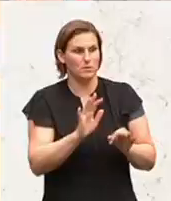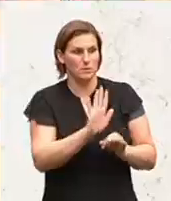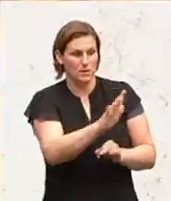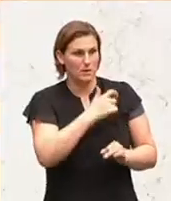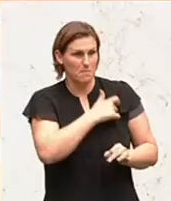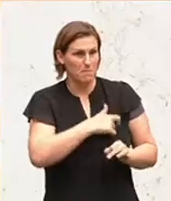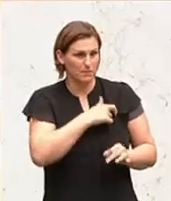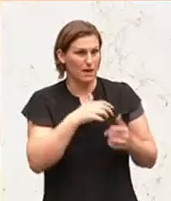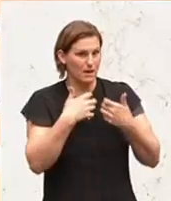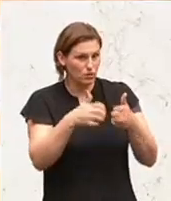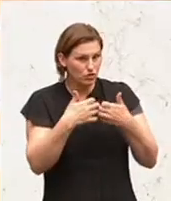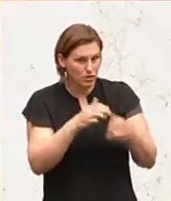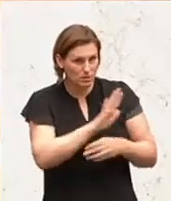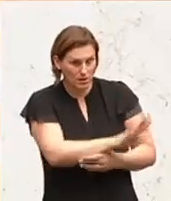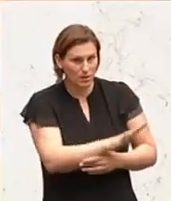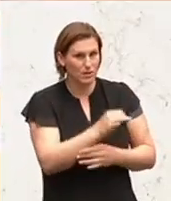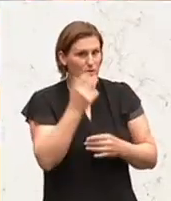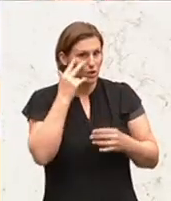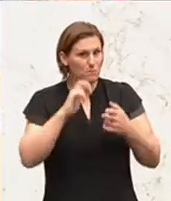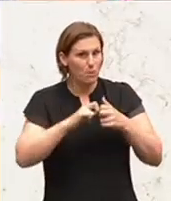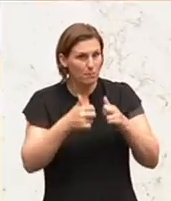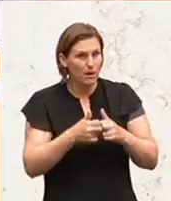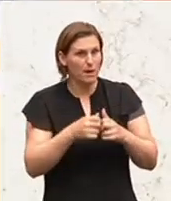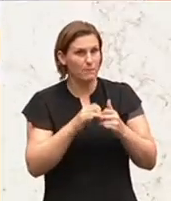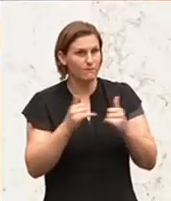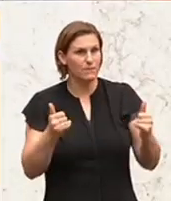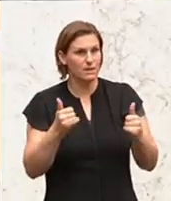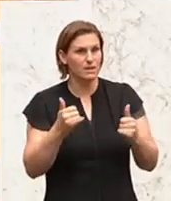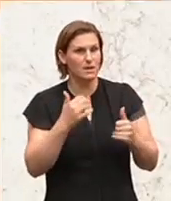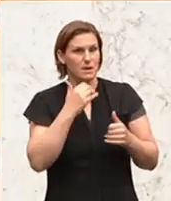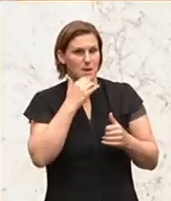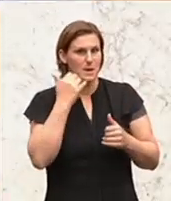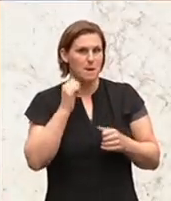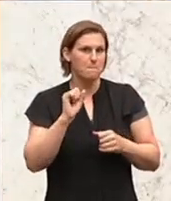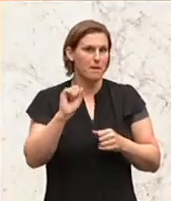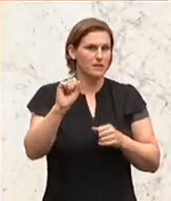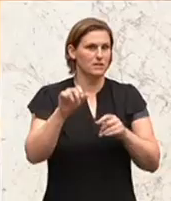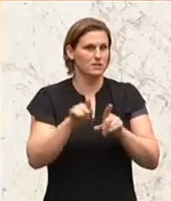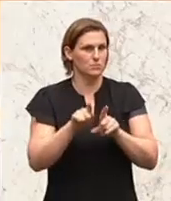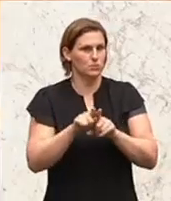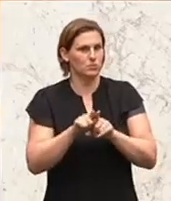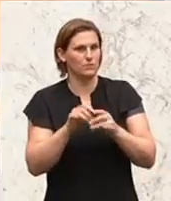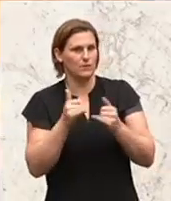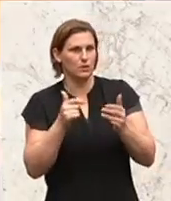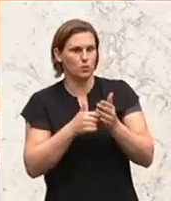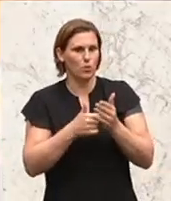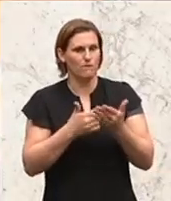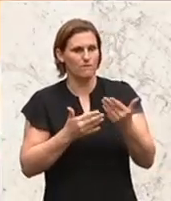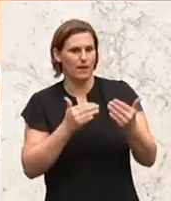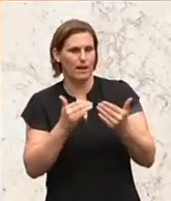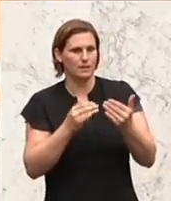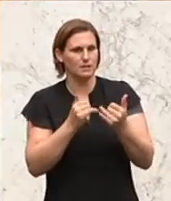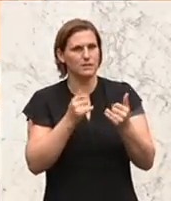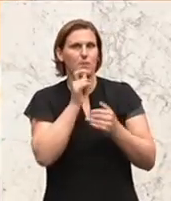Ihrer Parteigeschichte, offensichtlich aus dieser Problematik, sich vom Marxismus herauszuwurschteln, immer noch ein angespanntes Verhältnis mit dem